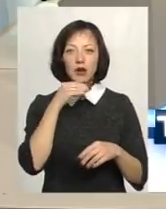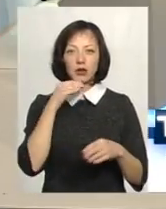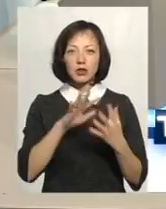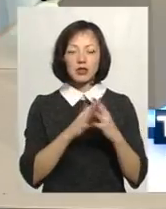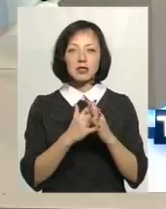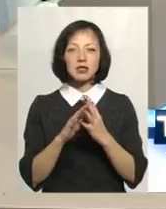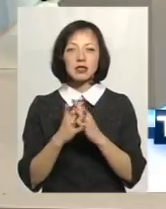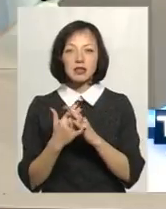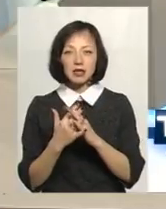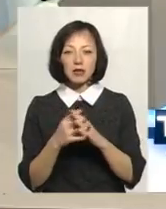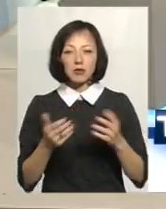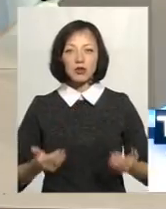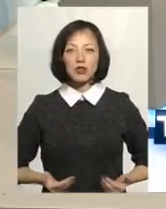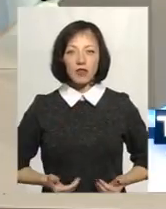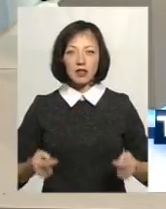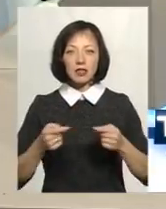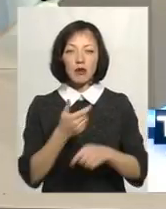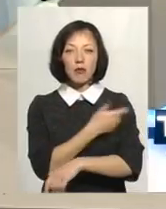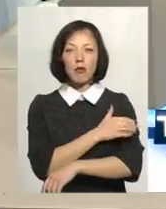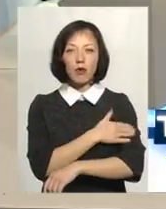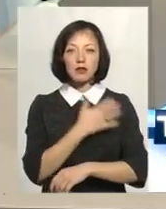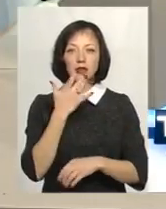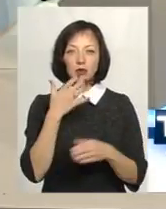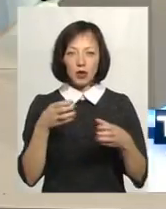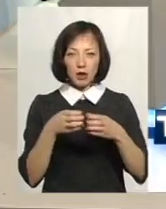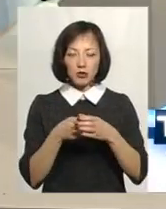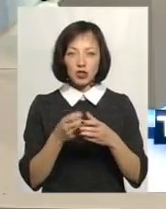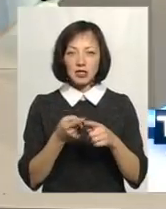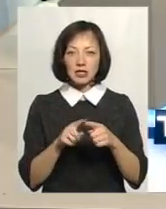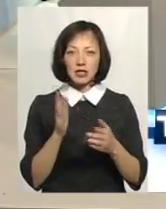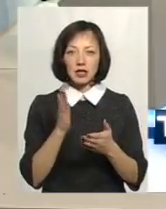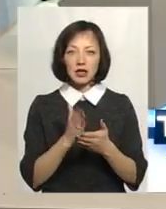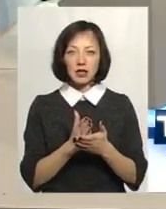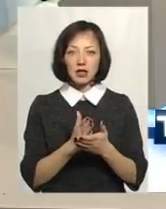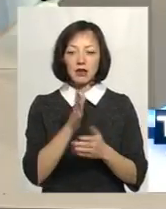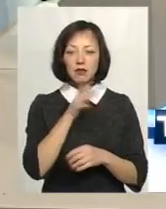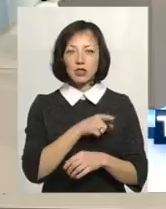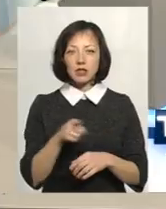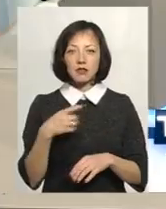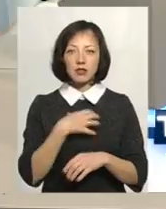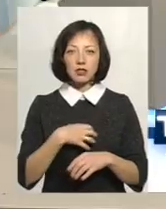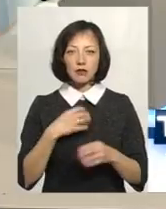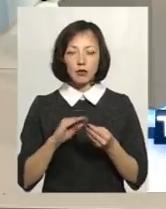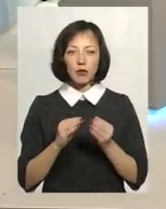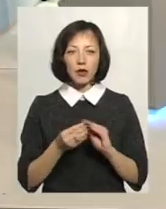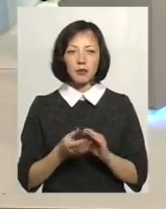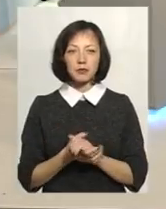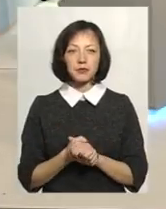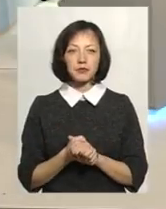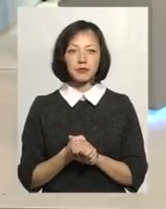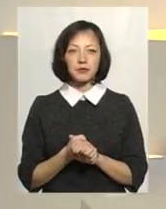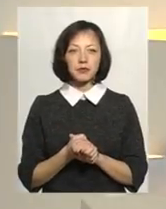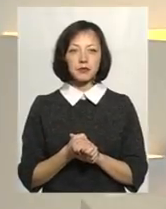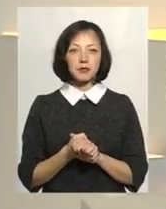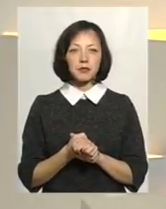пунктів, на яких проживала саме польська національна меншина. І це є в наш час дуже важливою проблемою. Дякую тобі, Анні